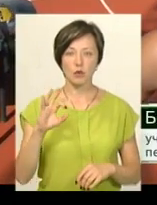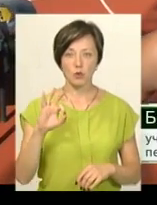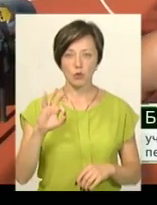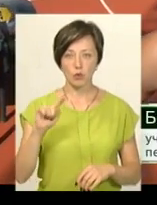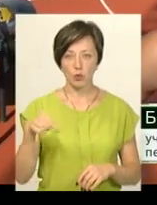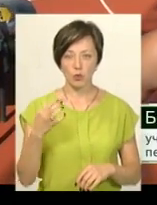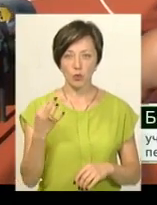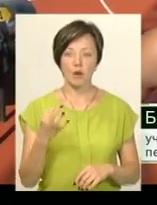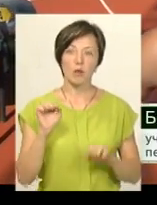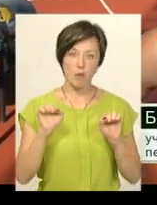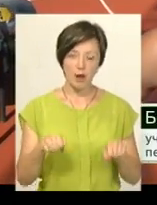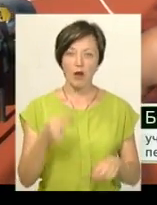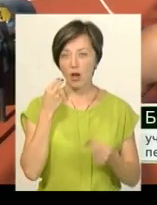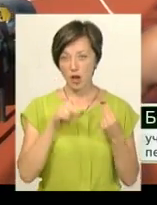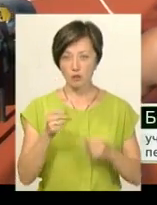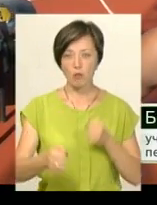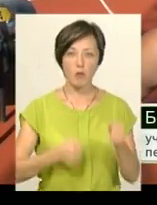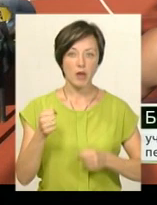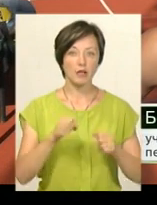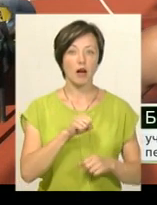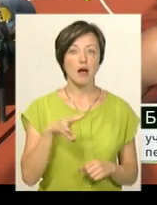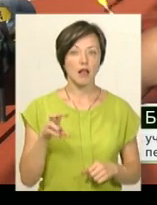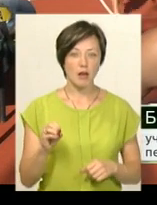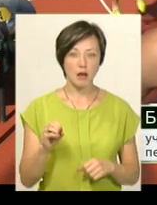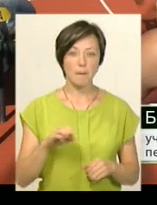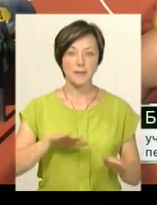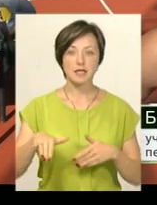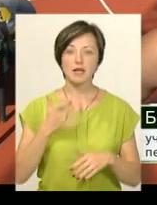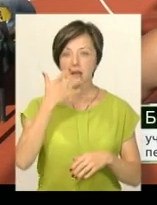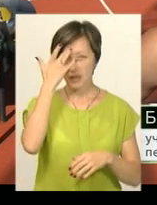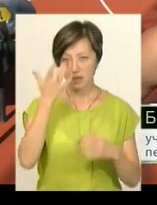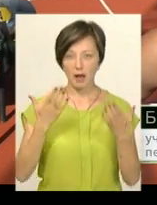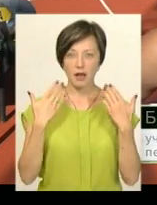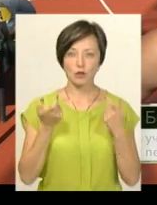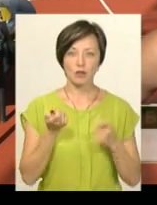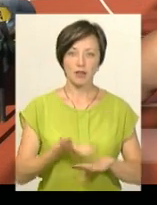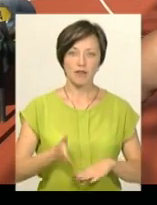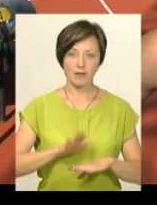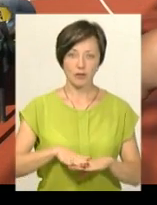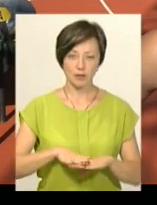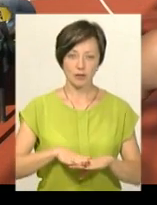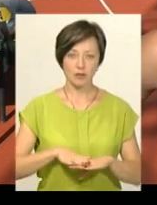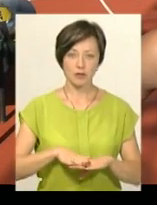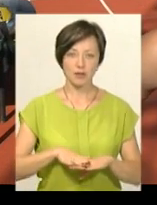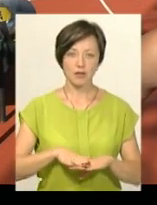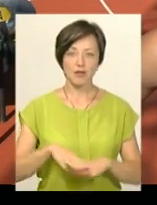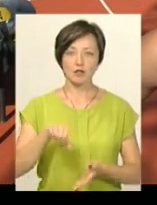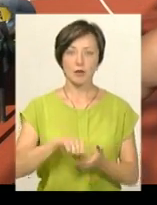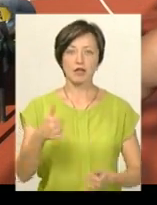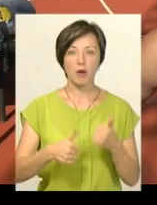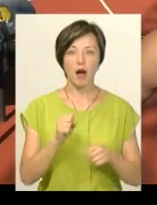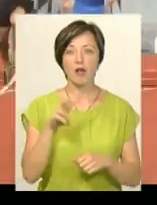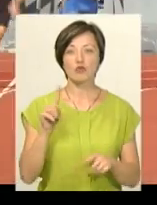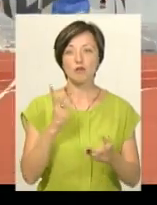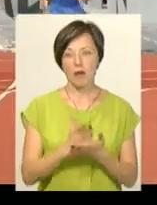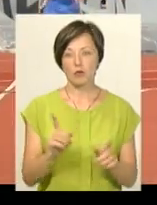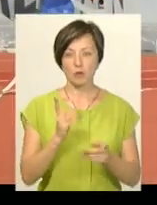я думаю, що зміг би краще пробігти, але після літніх конікул трошки тяжко наступати на змаганнях, але що маємо,